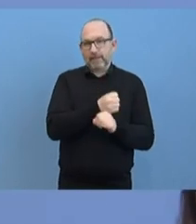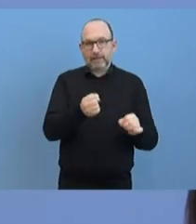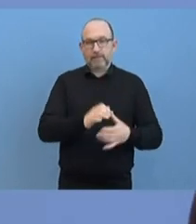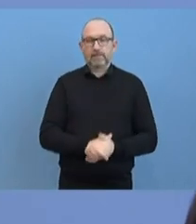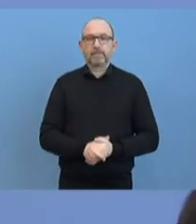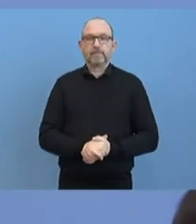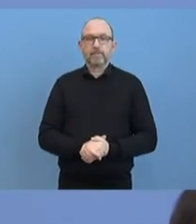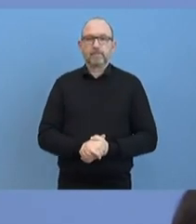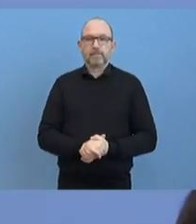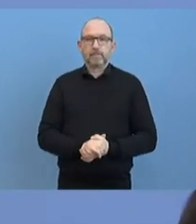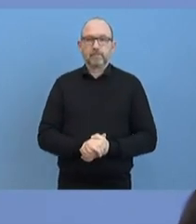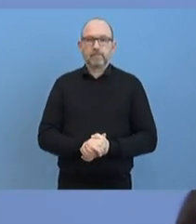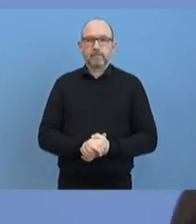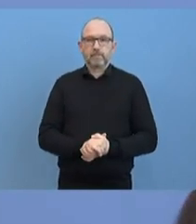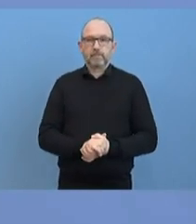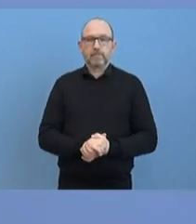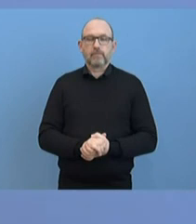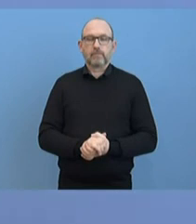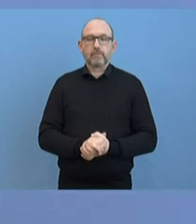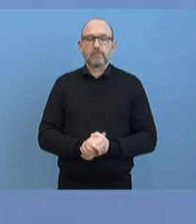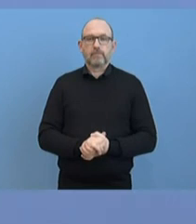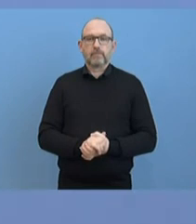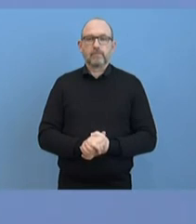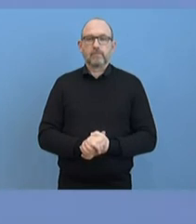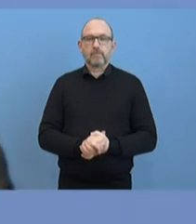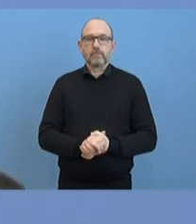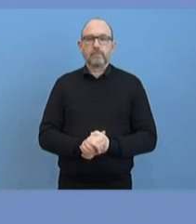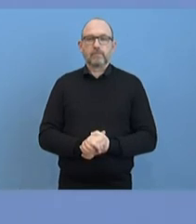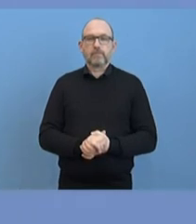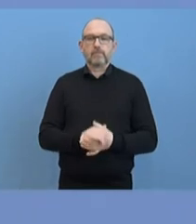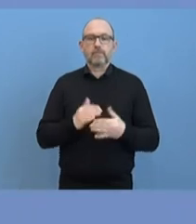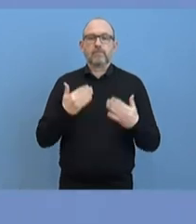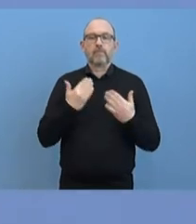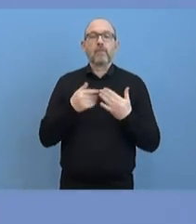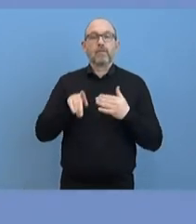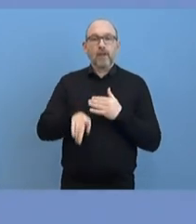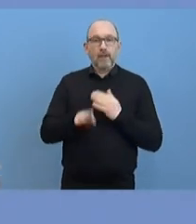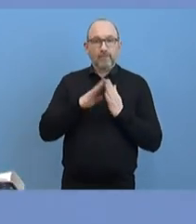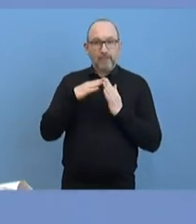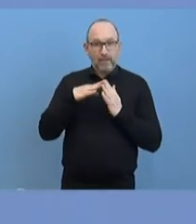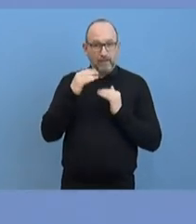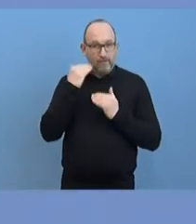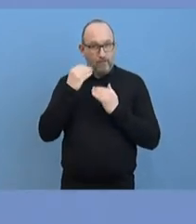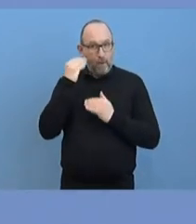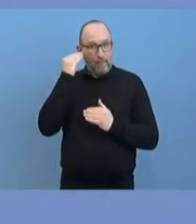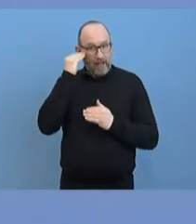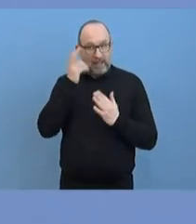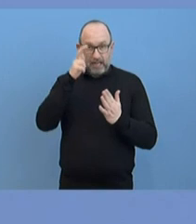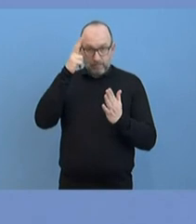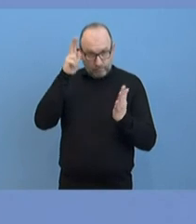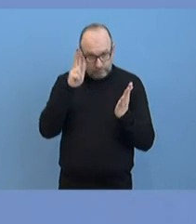Darf ich vielleicht... Zusatz? Herr Sabert, warum hat die Kanzlerin dem zugestimmt, dass Arbeitnehmerrechte gerade in diesen Zeiten jetzt